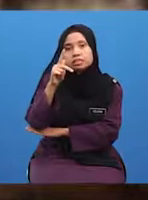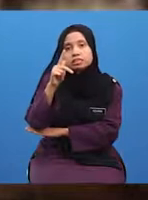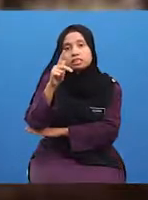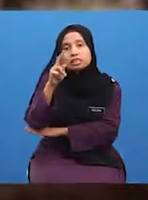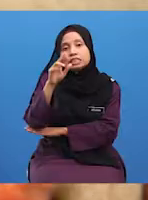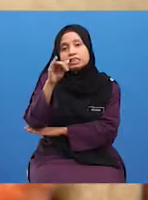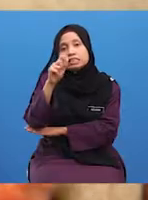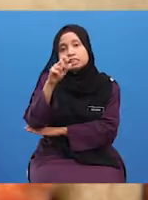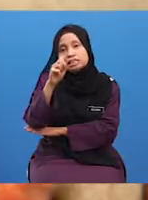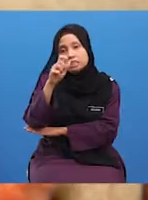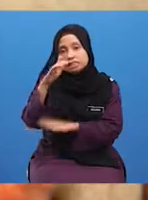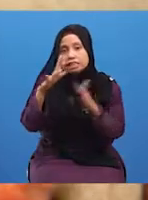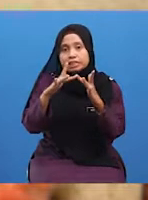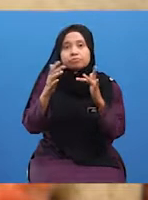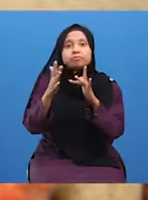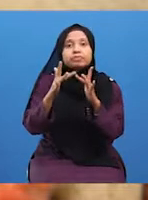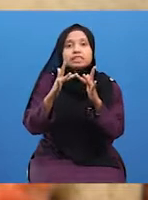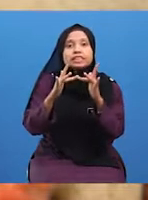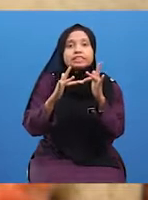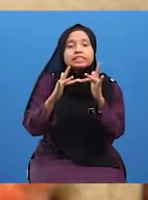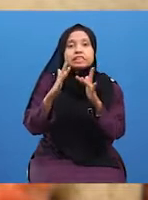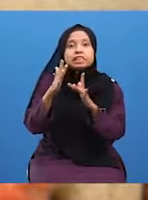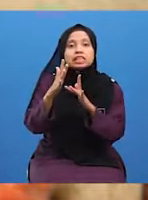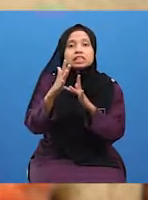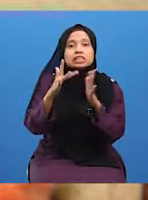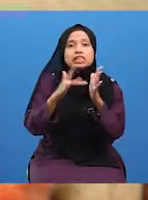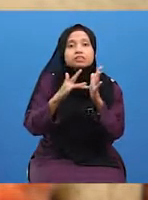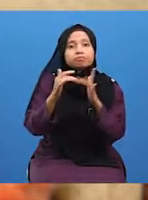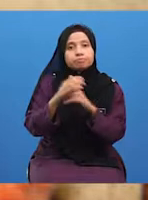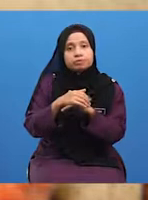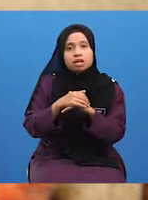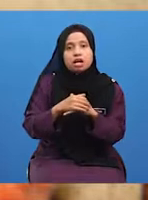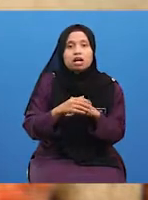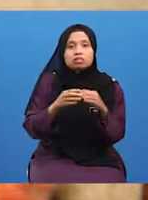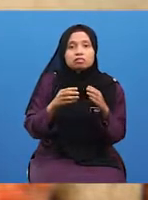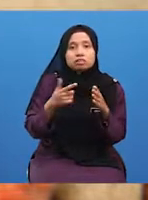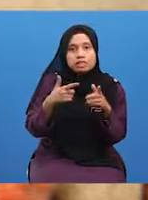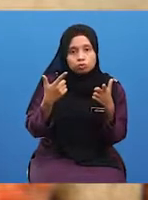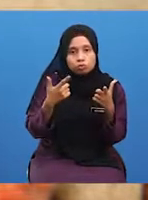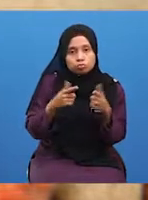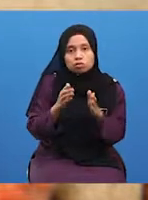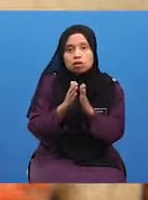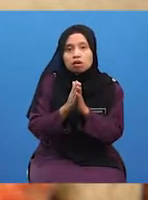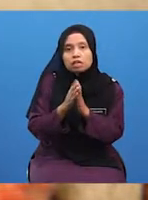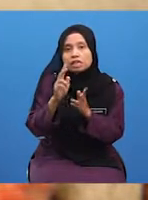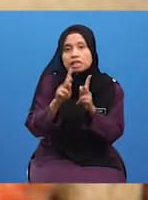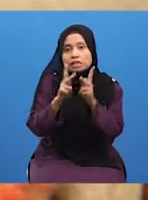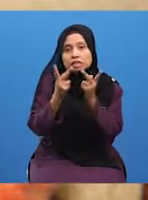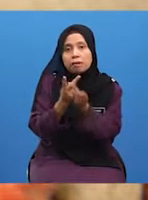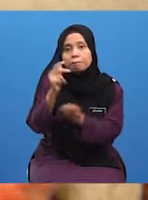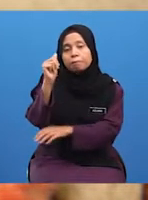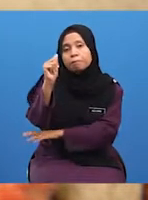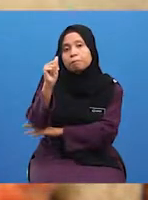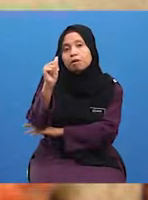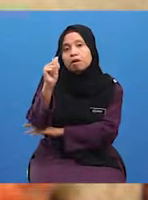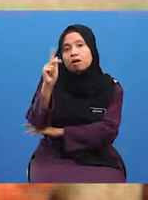kitab yang kedua adalah Kitab Akhbar Al-Zaman iaitu The History